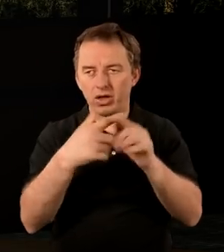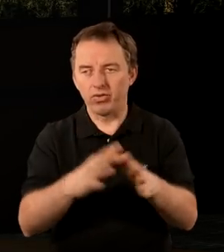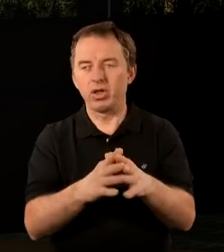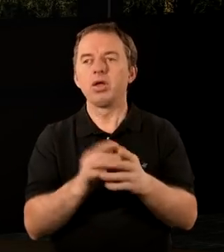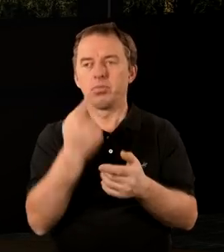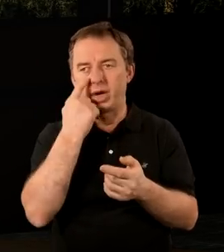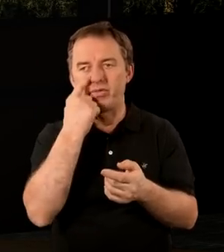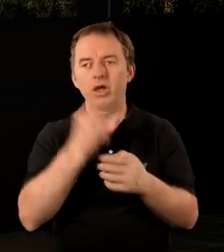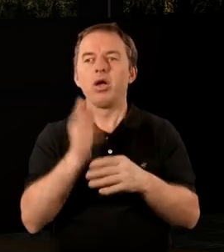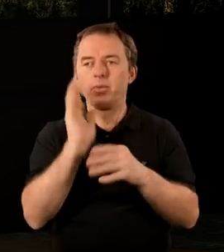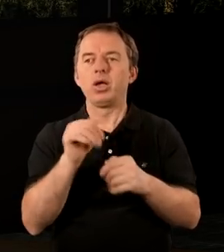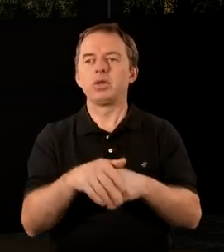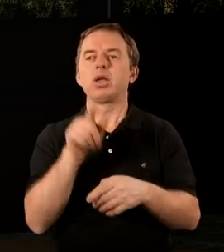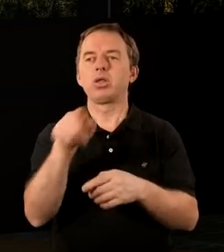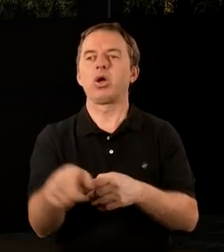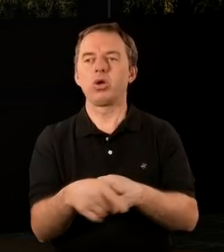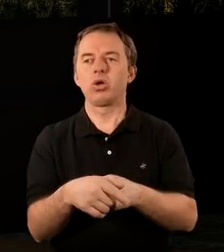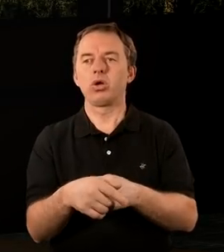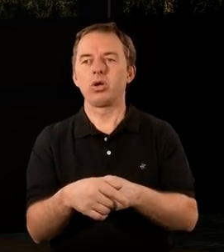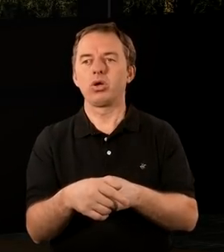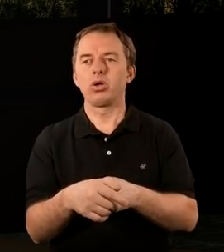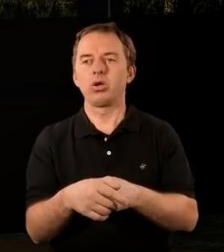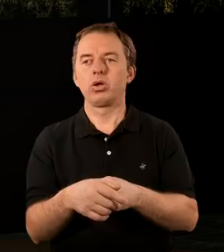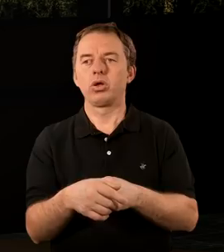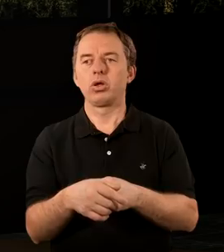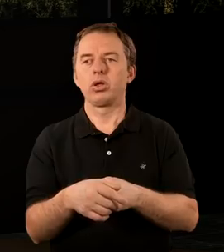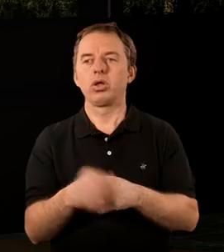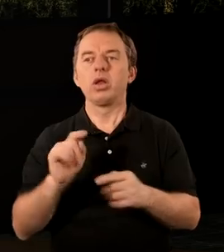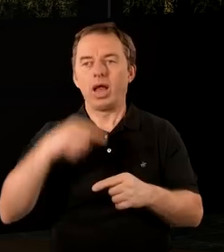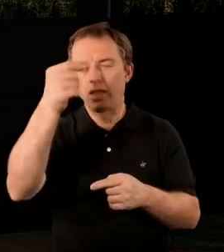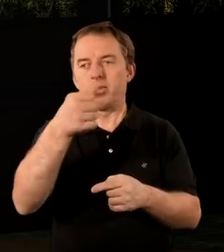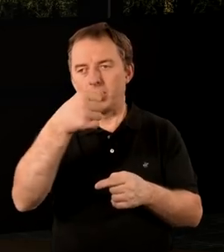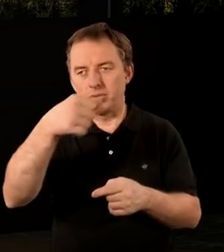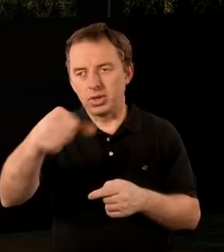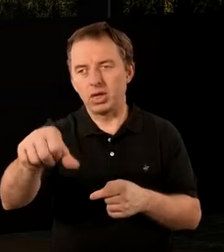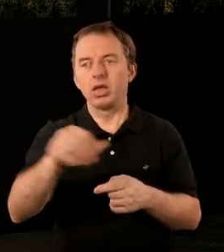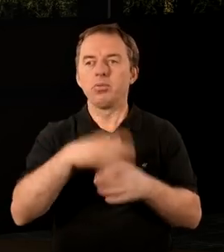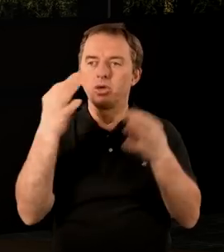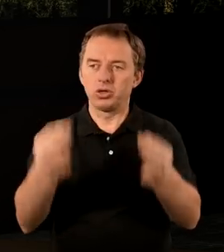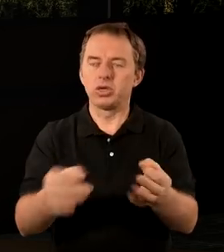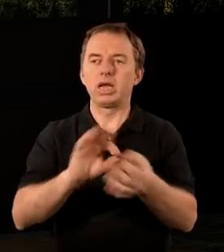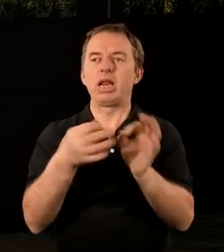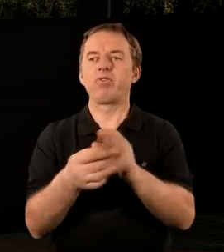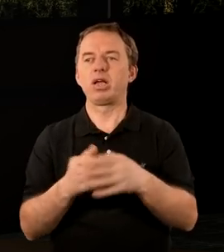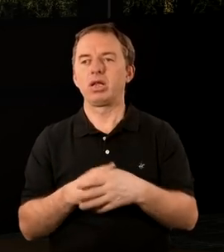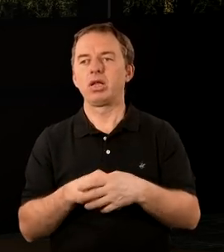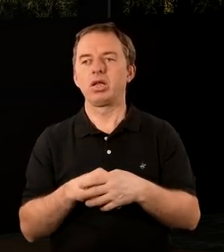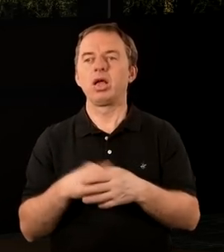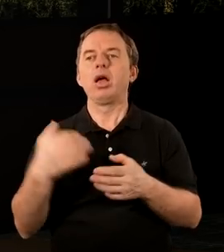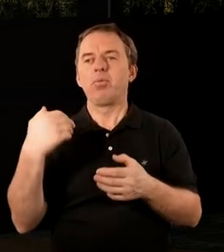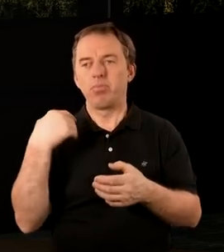każdej chwili niemalże, że będzie to być może w następnym tygodniu, może dzisiaj nawet,